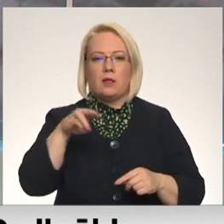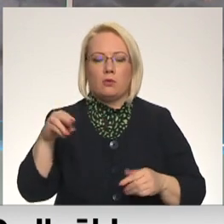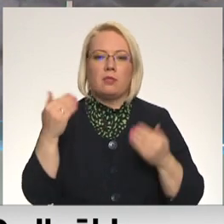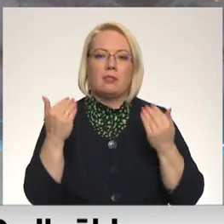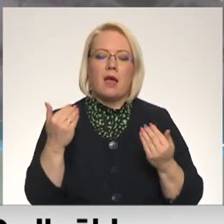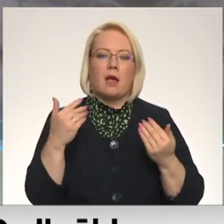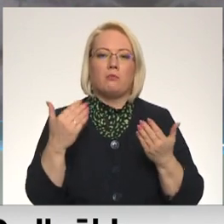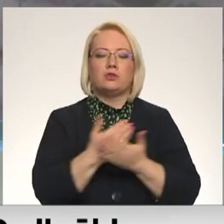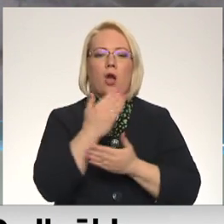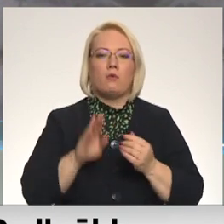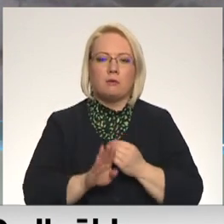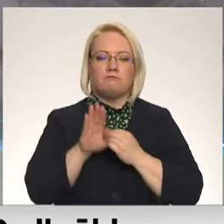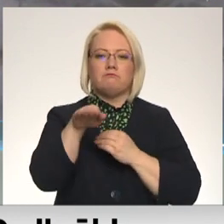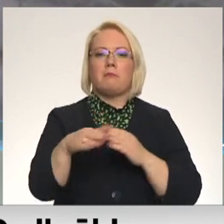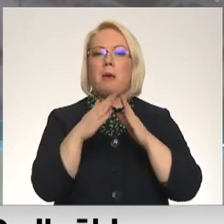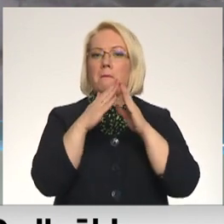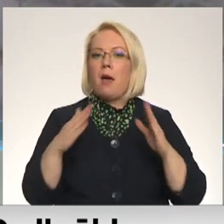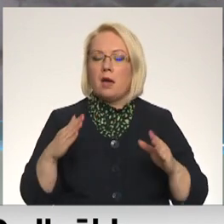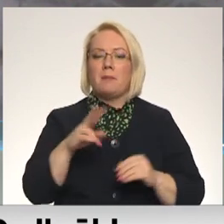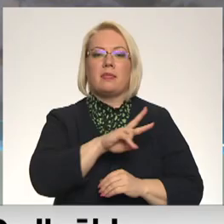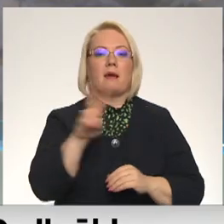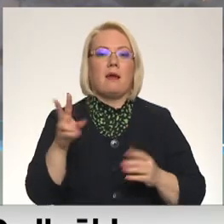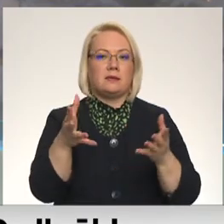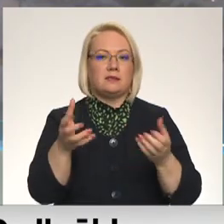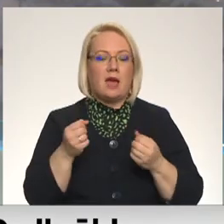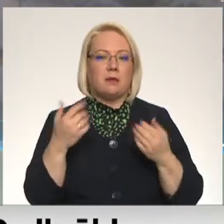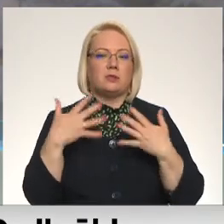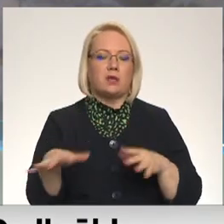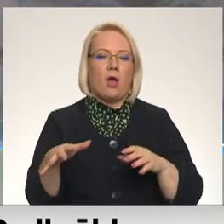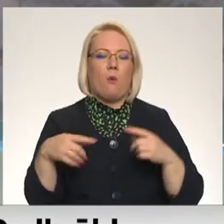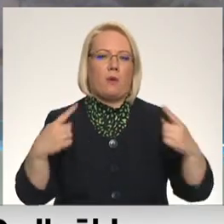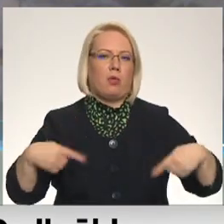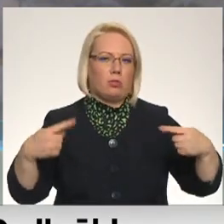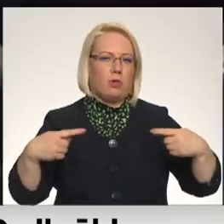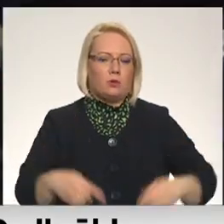jauna uzbrauktūpja mājas, bet kāds jau saņēmas jaunas pārvietošanās ratus.